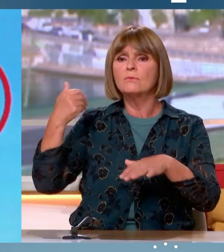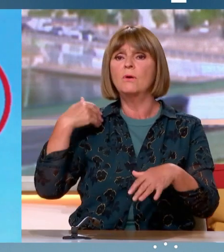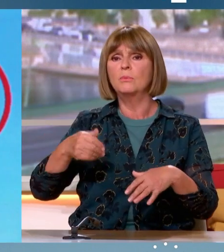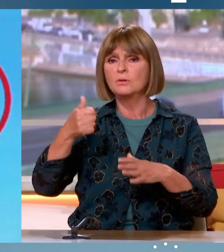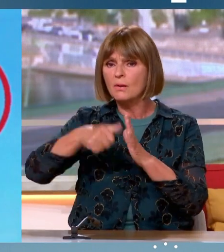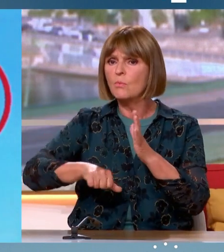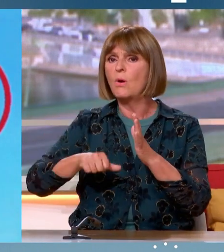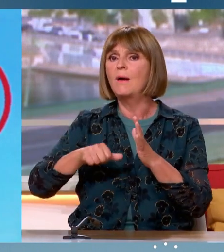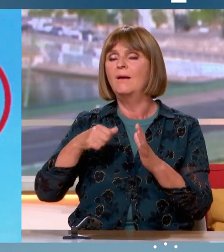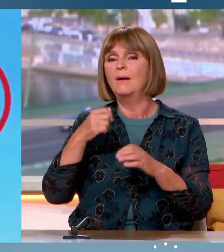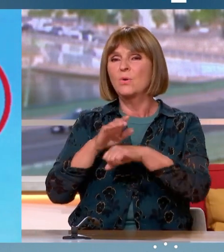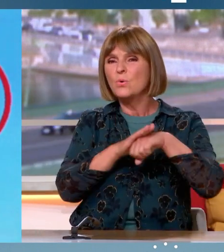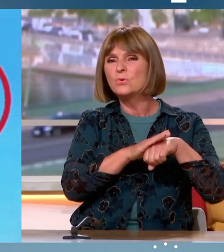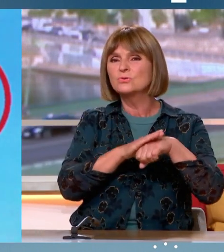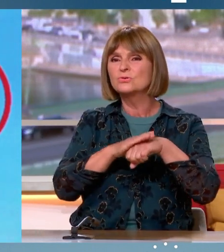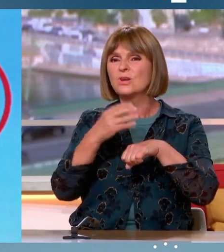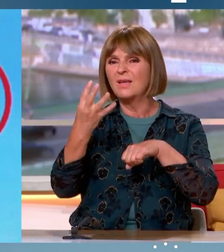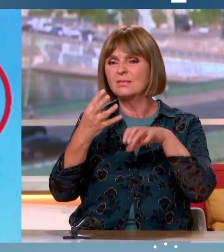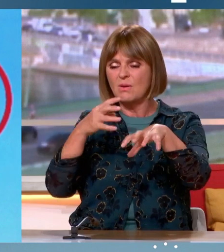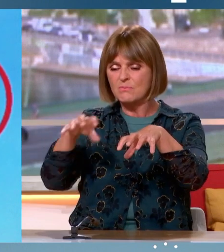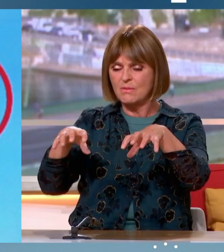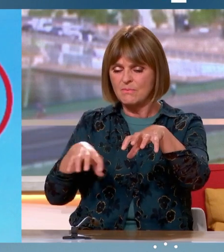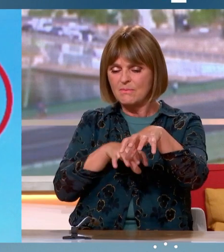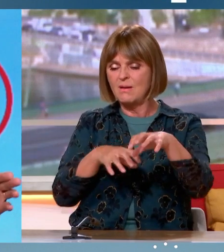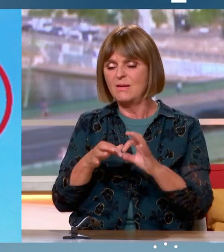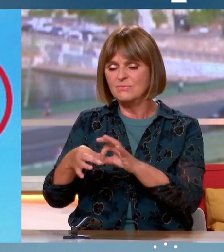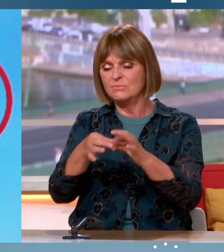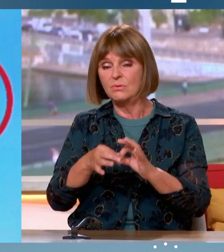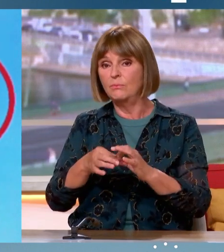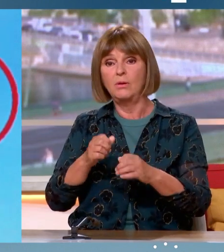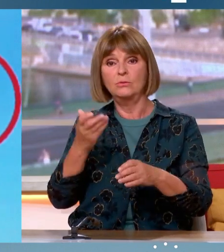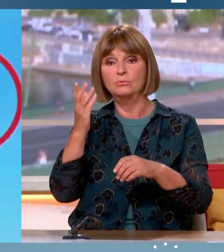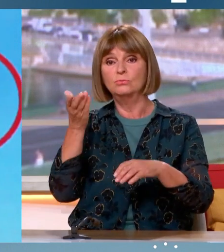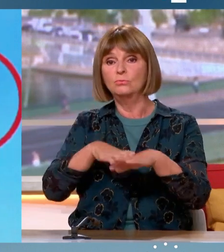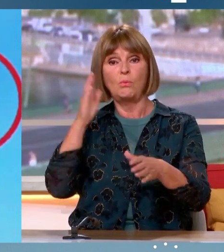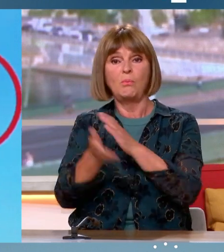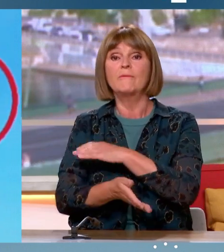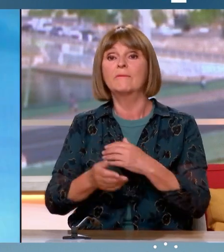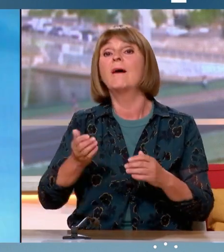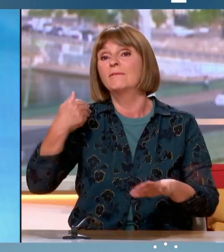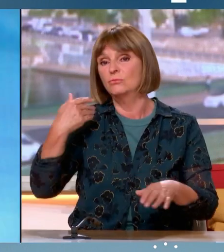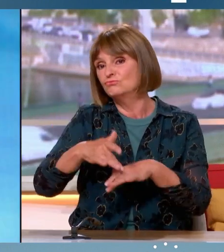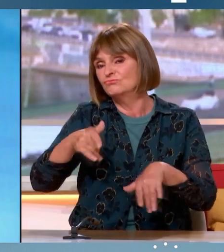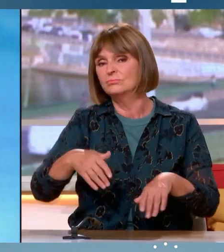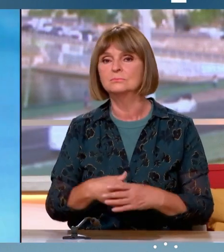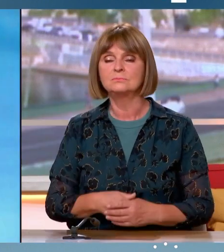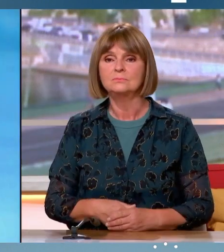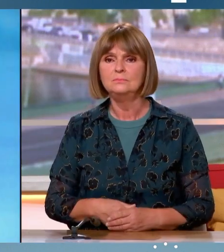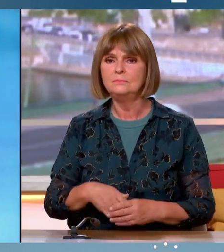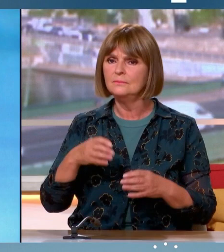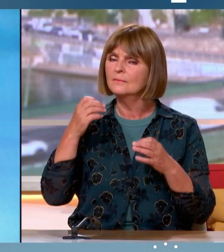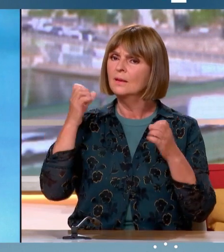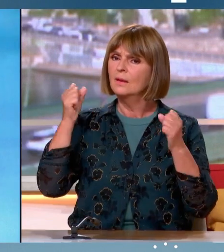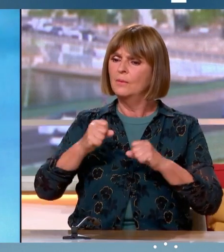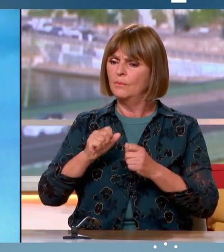mois. Le cartel des gauches, rappelez-vous, c'est parti droit dans le mur. Le cartel des gauches, comme vous l'appelez, est-ce que ça vaut la peine de le